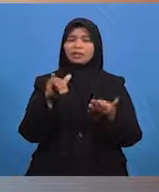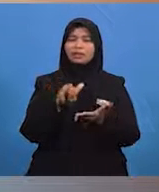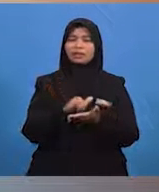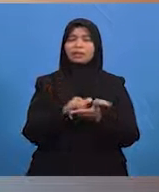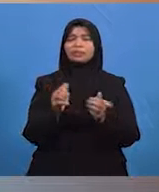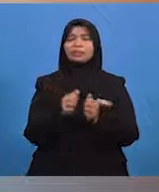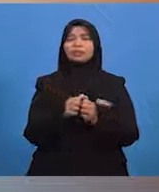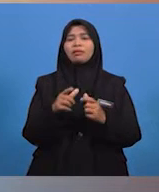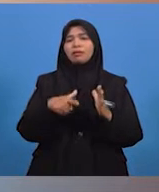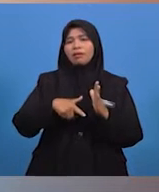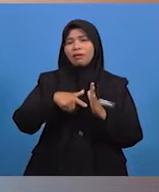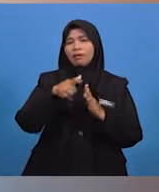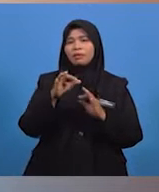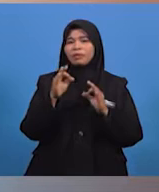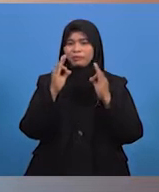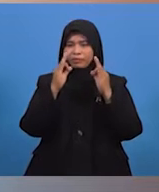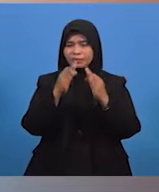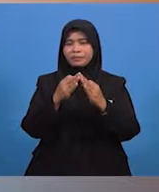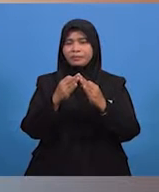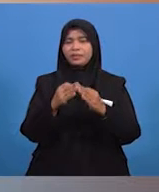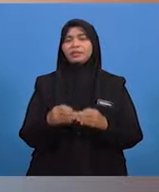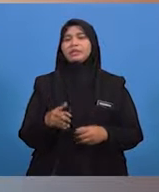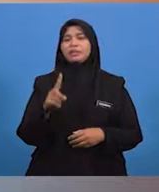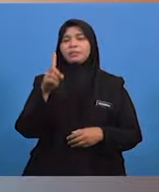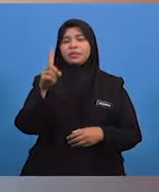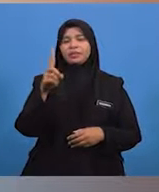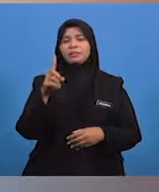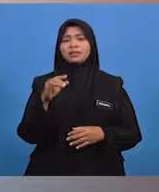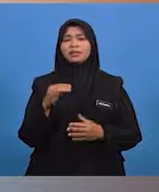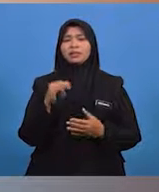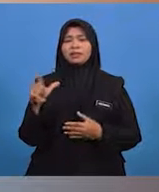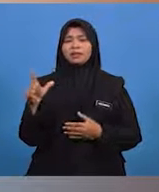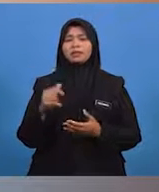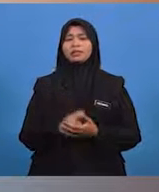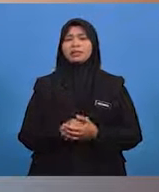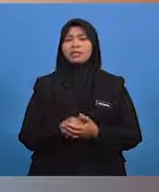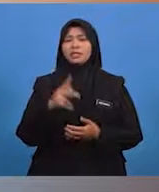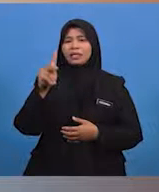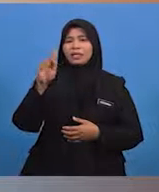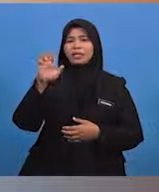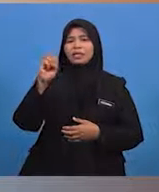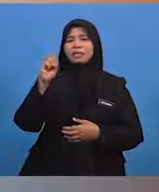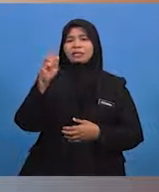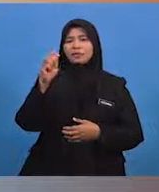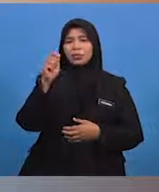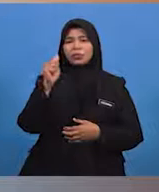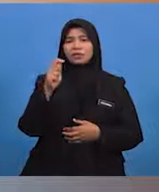terperinci. Pergerakan yang pertama ialah kesotan tanah.